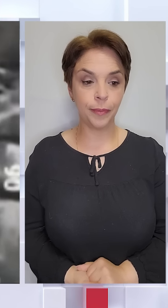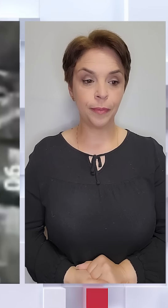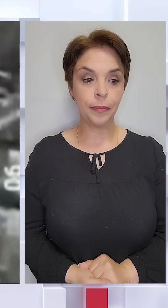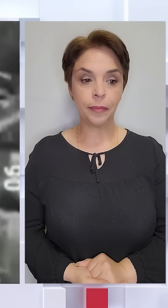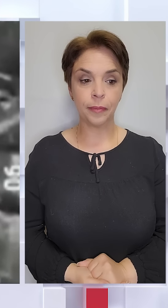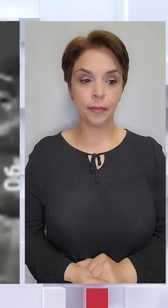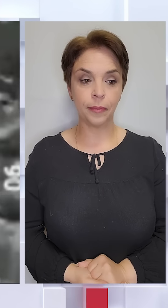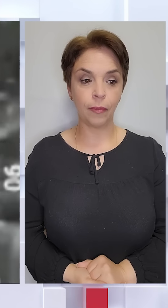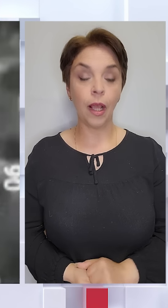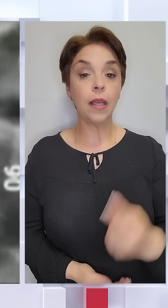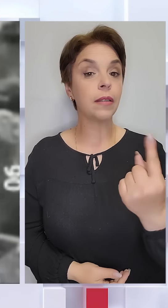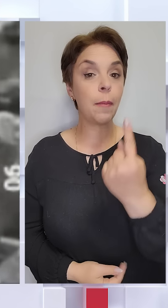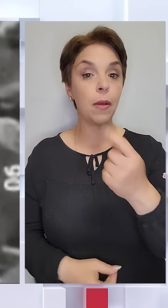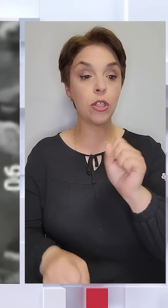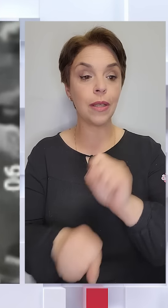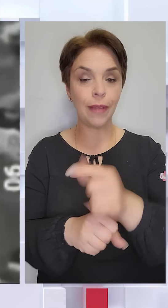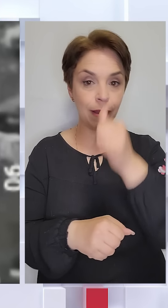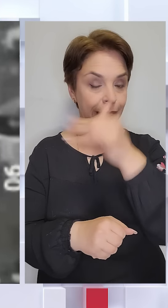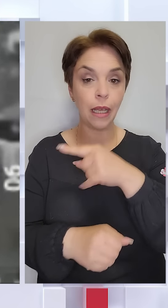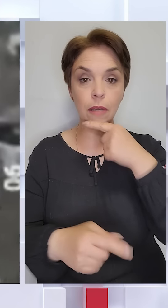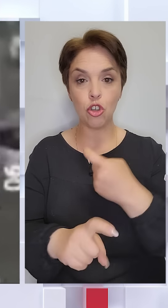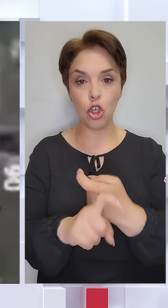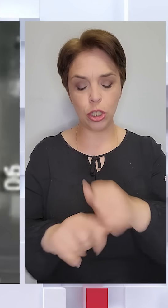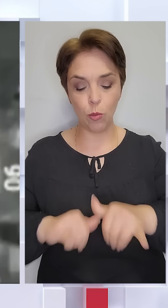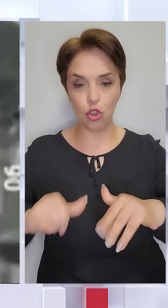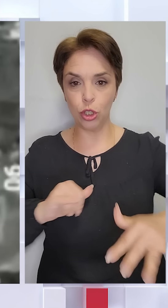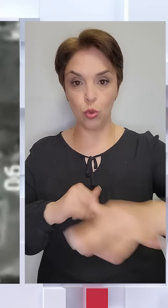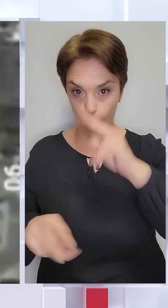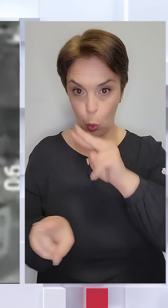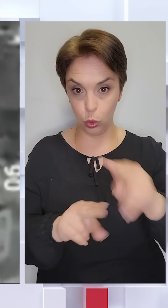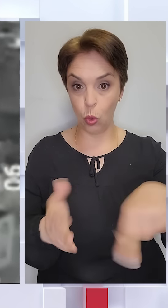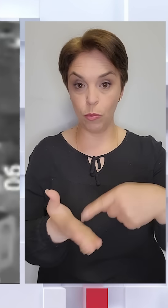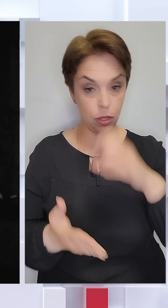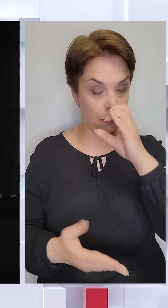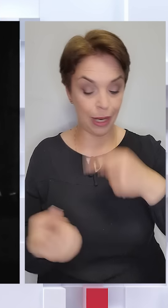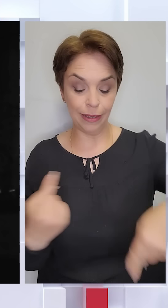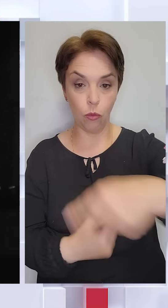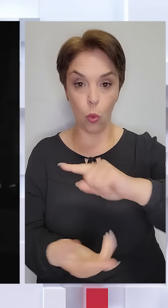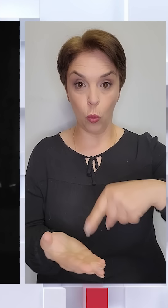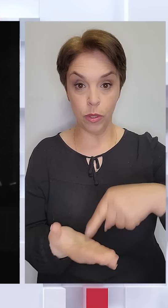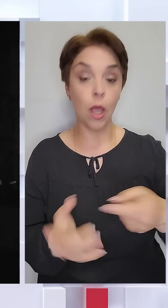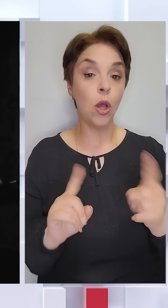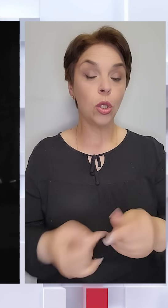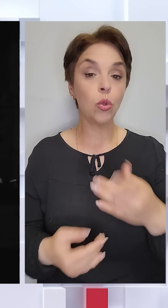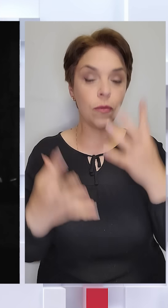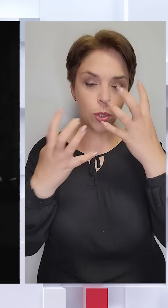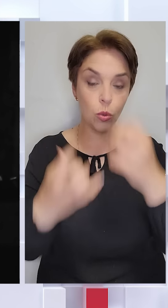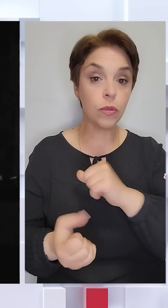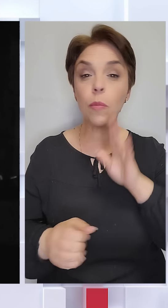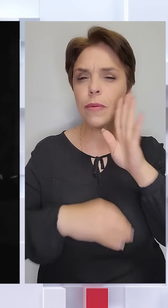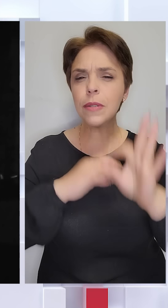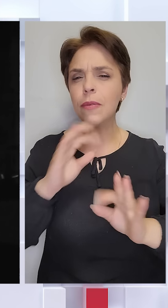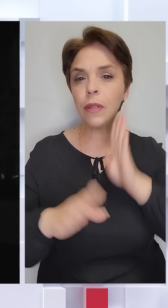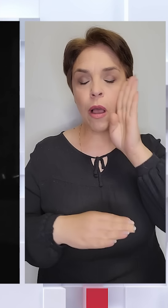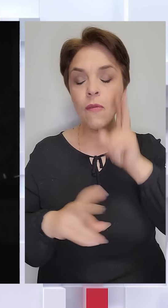Нині їх найперше завдання – не дати рашистам розширити зону контролю у Вовчанську і навколо міста. Тож від сутінків і до самого світанку